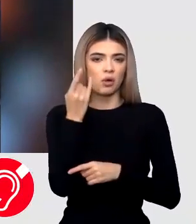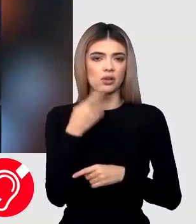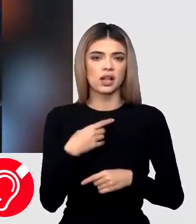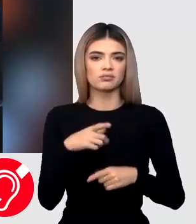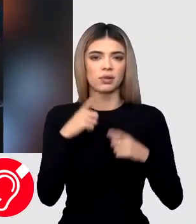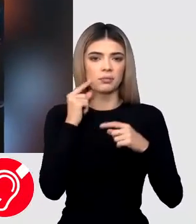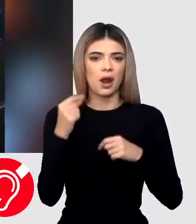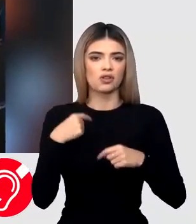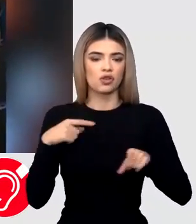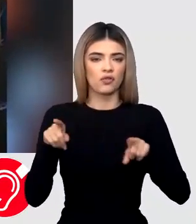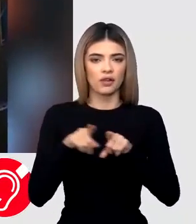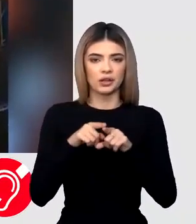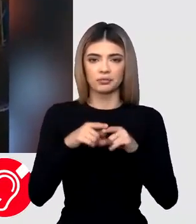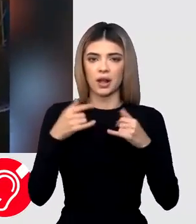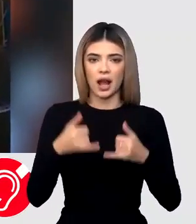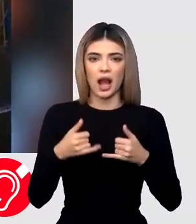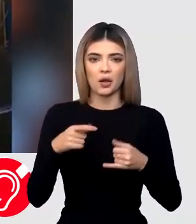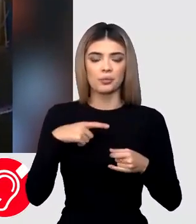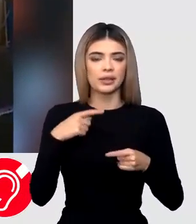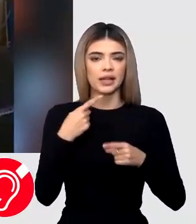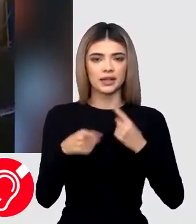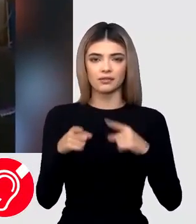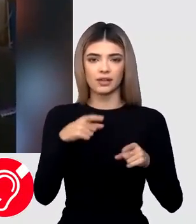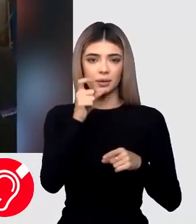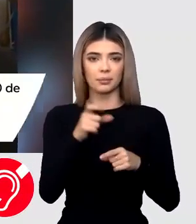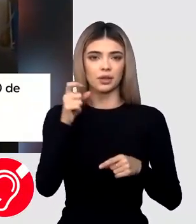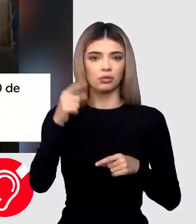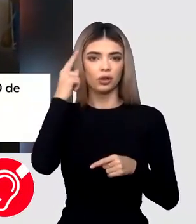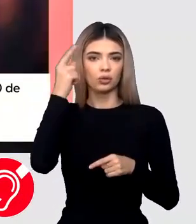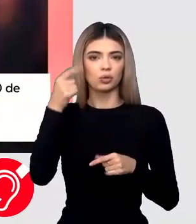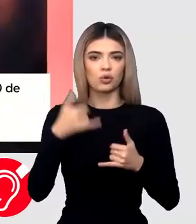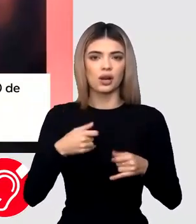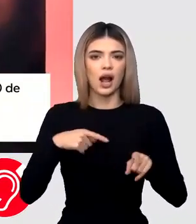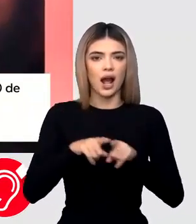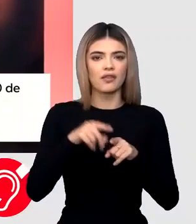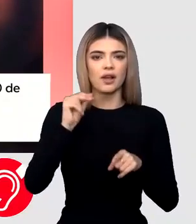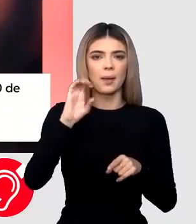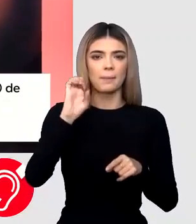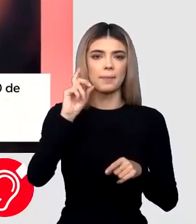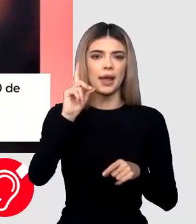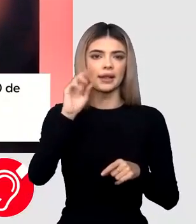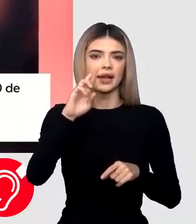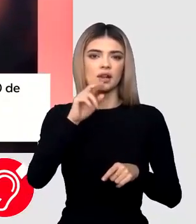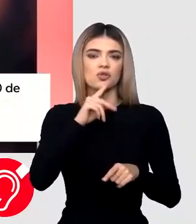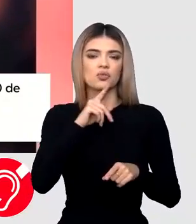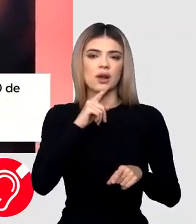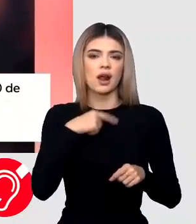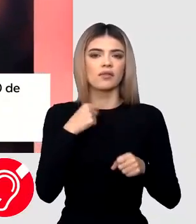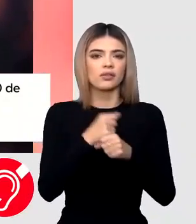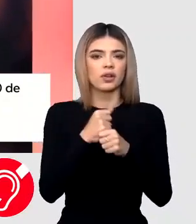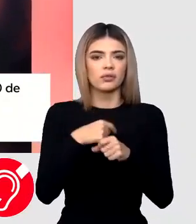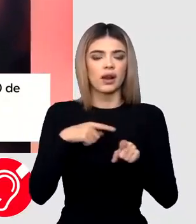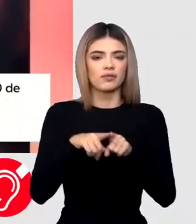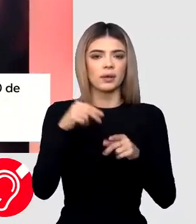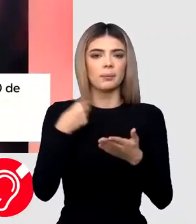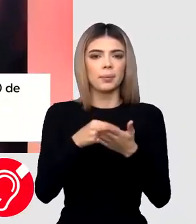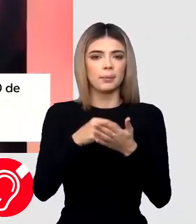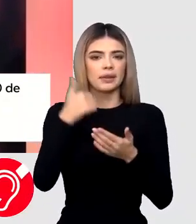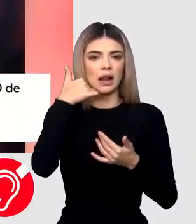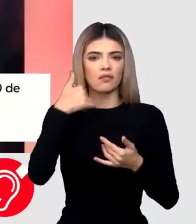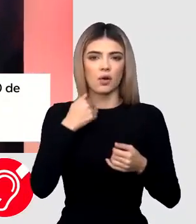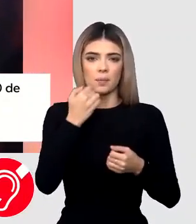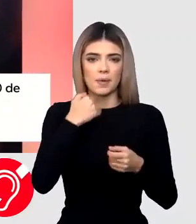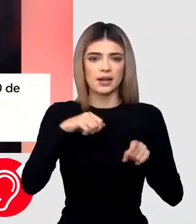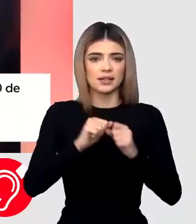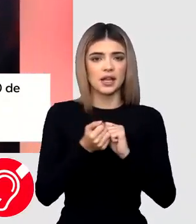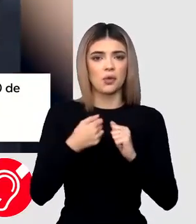se cazeze la un hotel de lux din Brașov. De asemenea, au mai fost remarcate personalități cunoscute în lumea Teh, precum Peter Thiel, cofondatorul platformei PayPal,